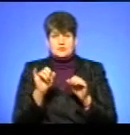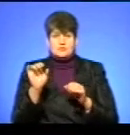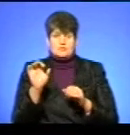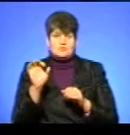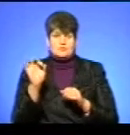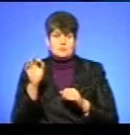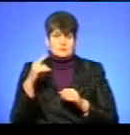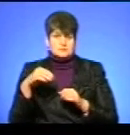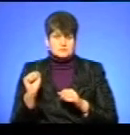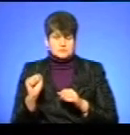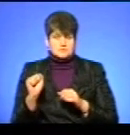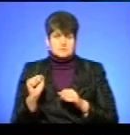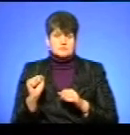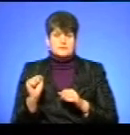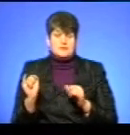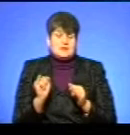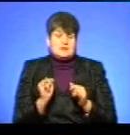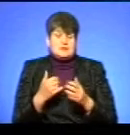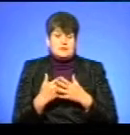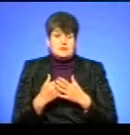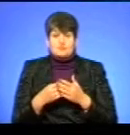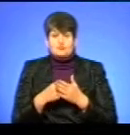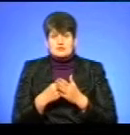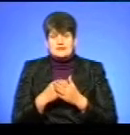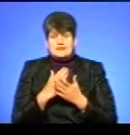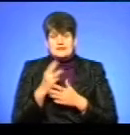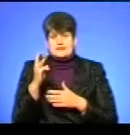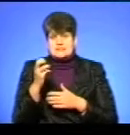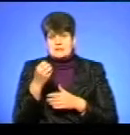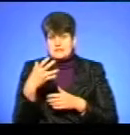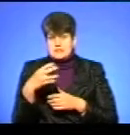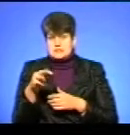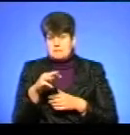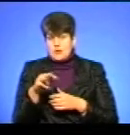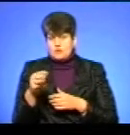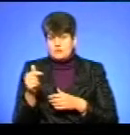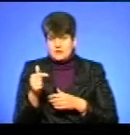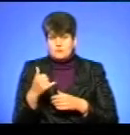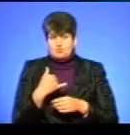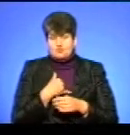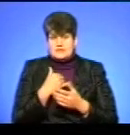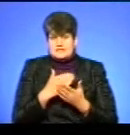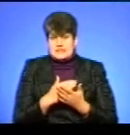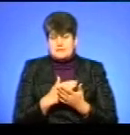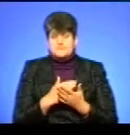і десь бюджет складає 315 мільйонів гривень. Крім того, у нас є